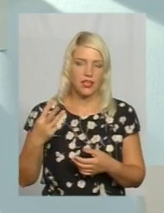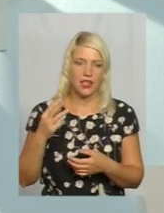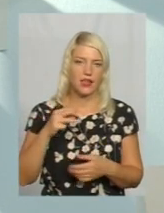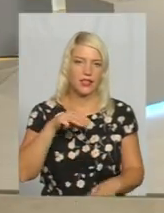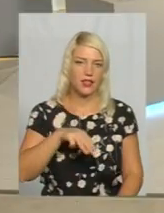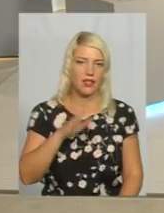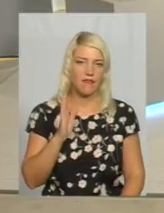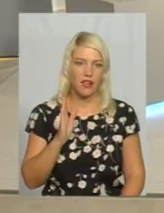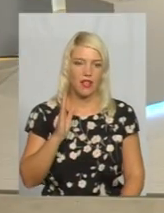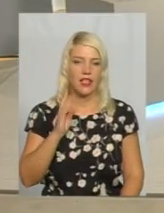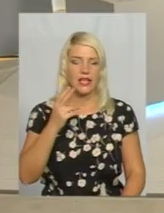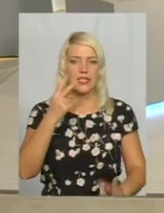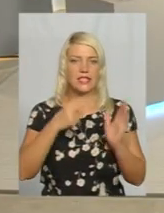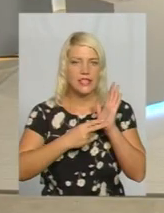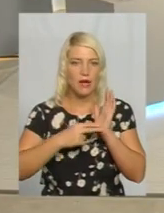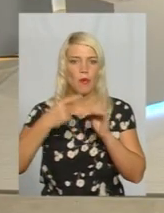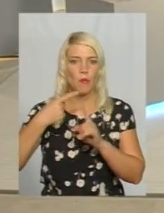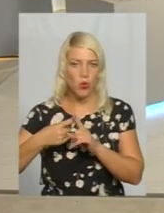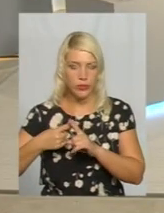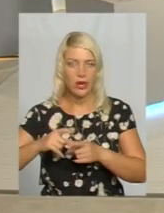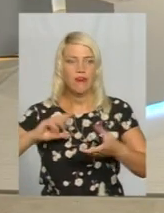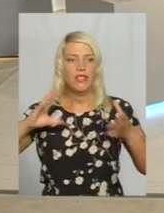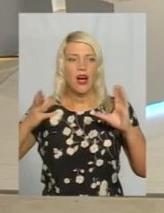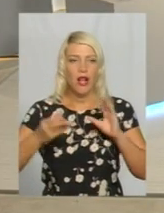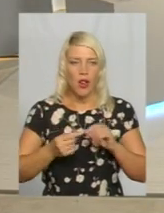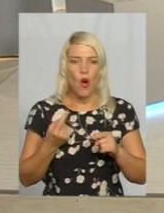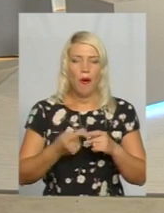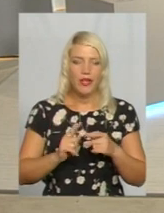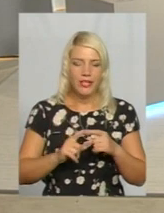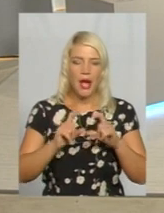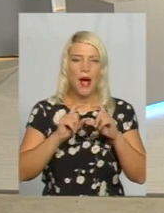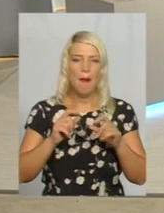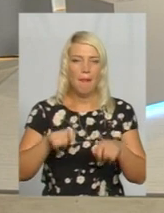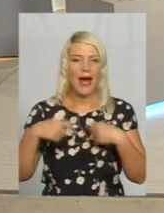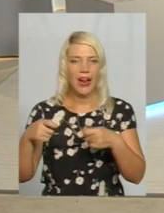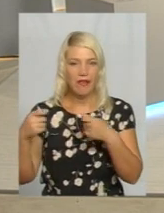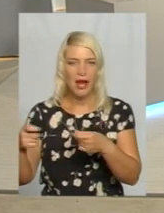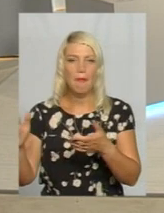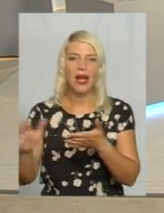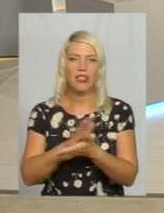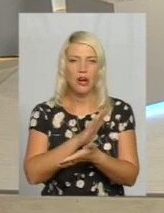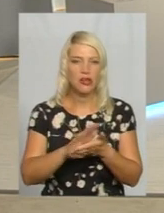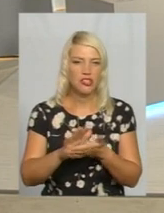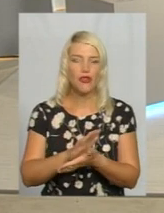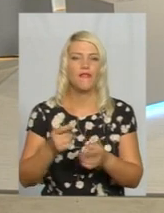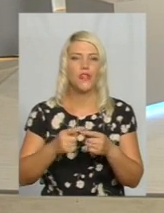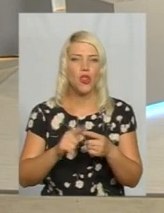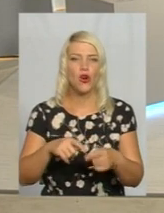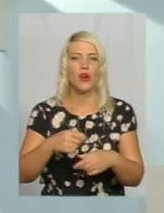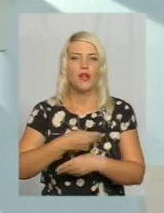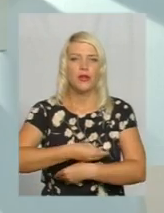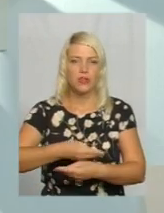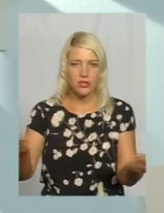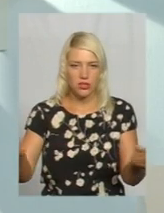ТВ7+. Загалом ці передавачі безкоштовно транслюють, ну як безкоштовно, тобто, для